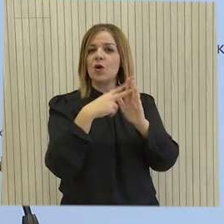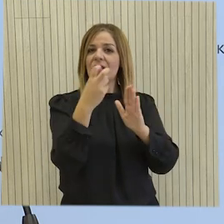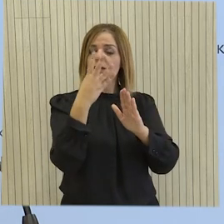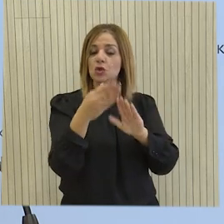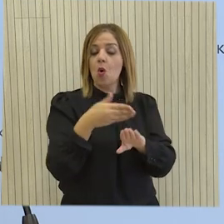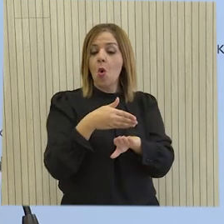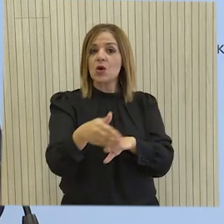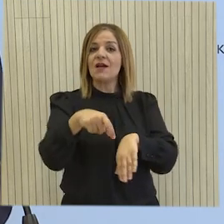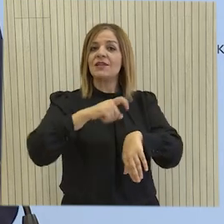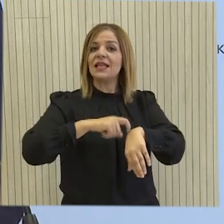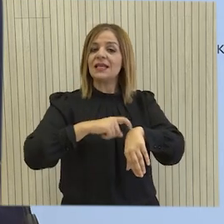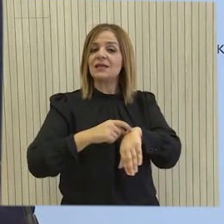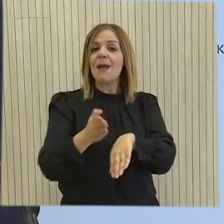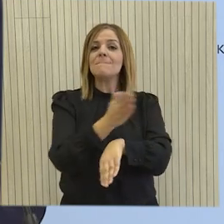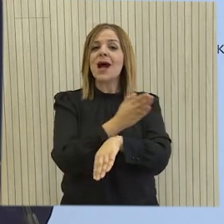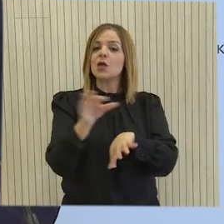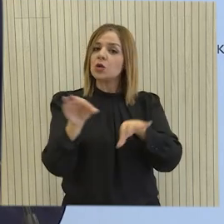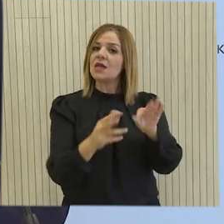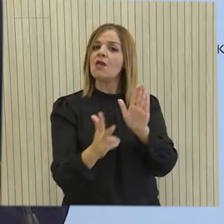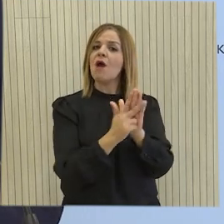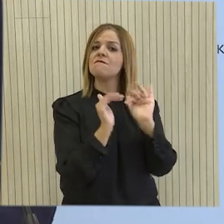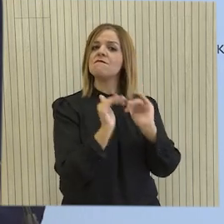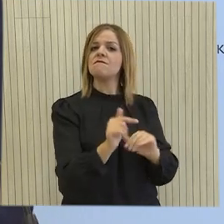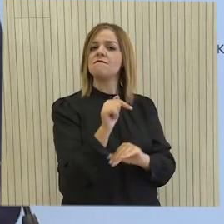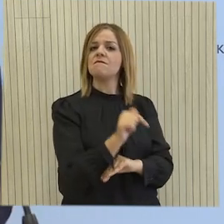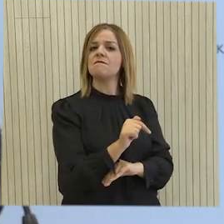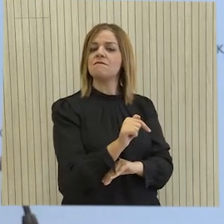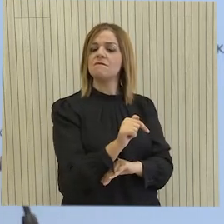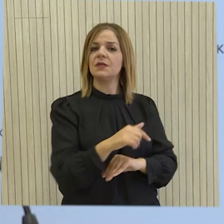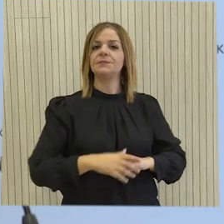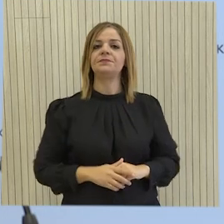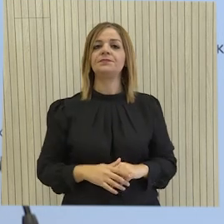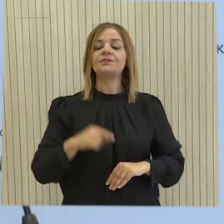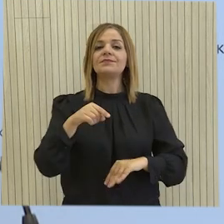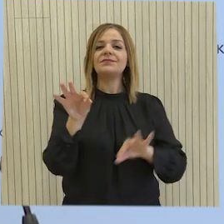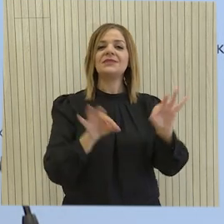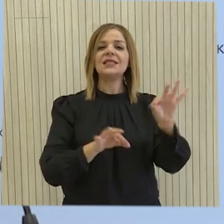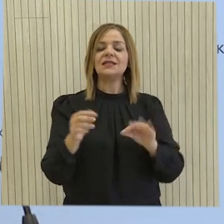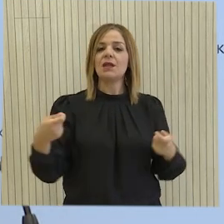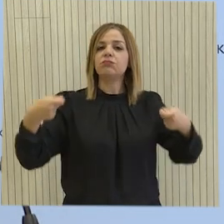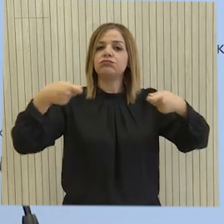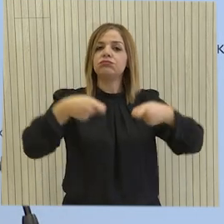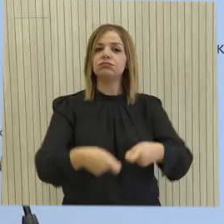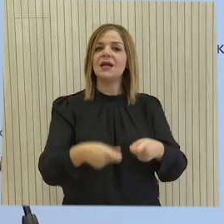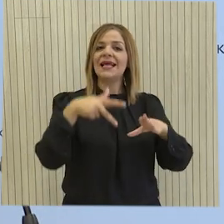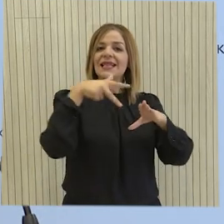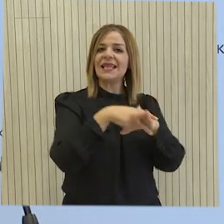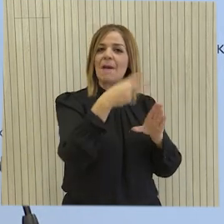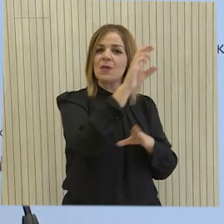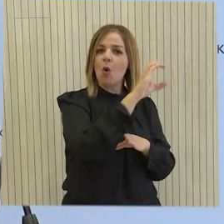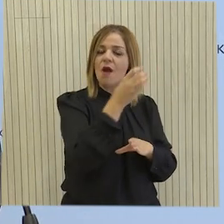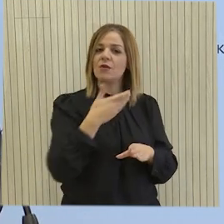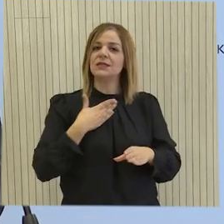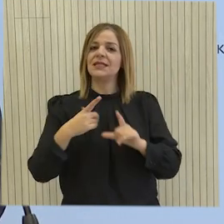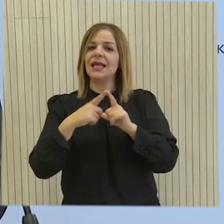και στο οποίο θα περιληφθεί η νέα κατηγορία φωτοβολταϊκά για όλους. Το σχέδιο σε χρηματοδοτείται από το Ταμείο ΑΠΕ και ΕΞΕ και από το